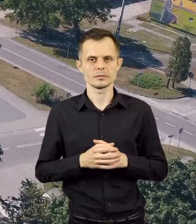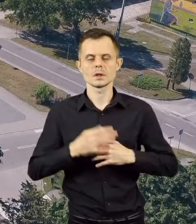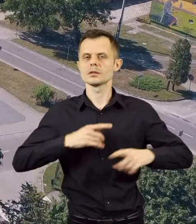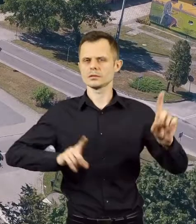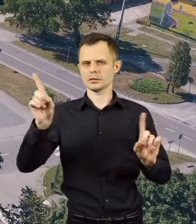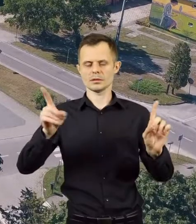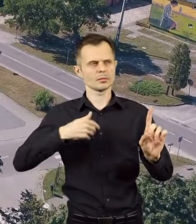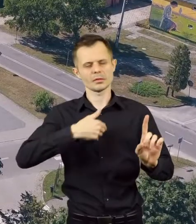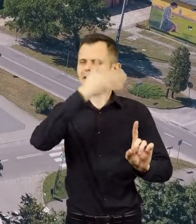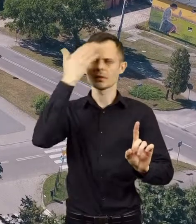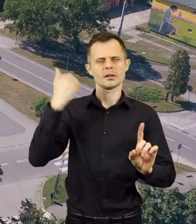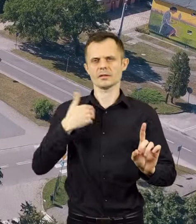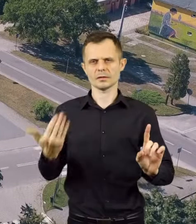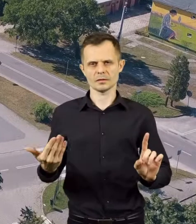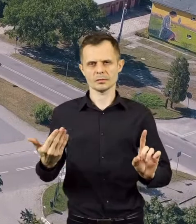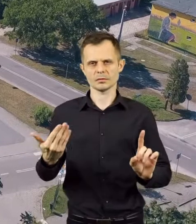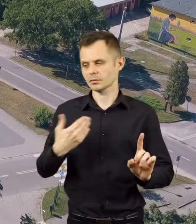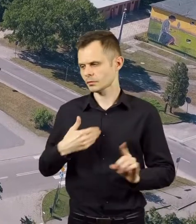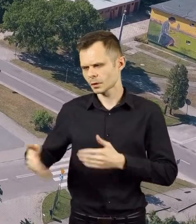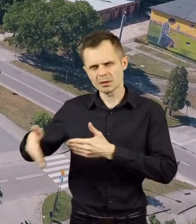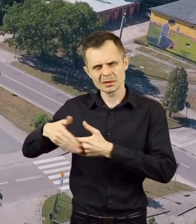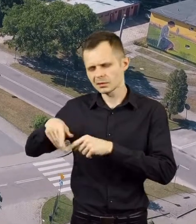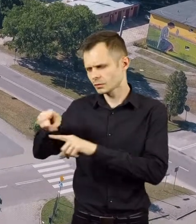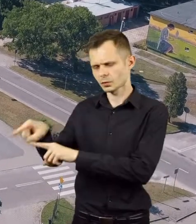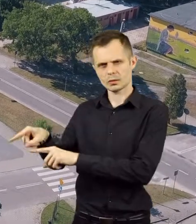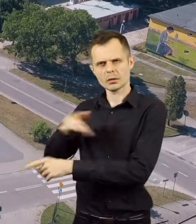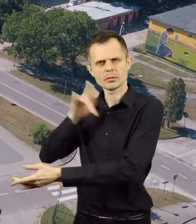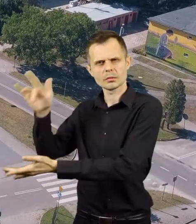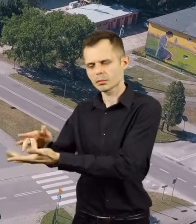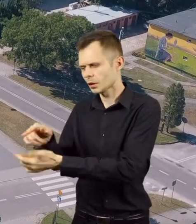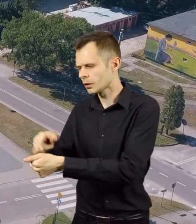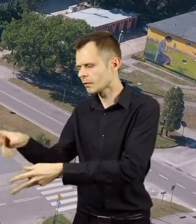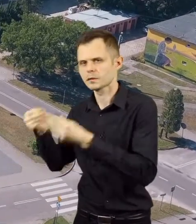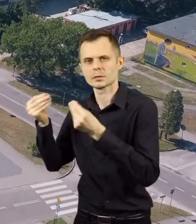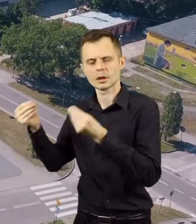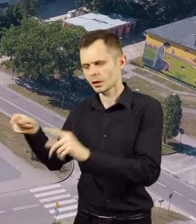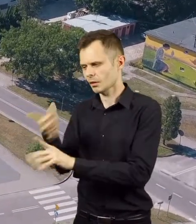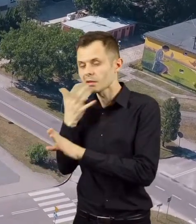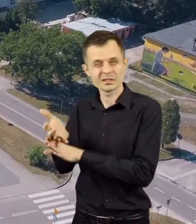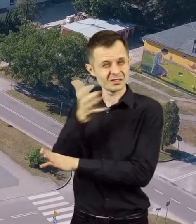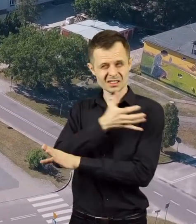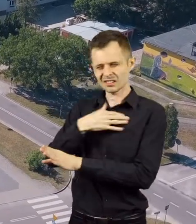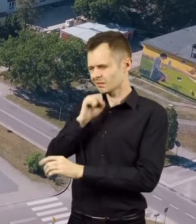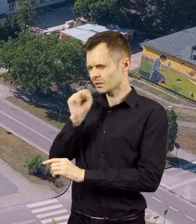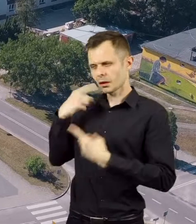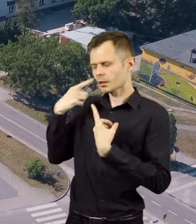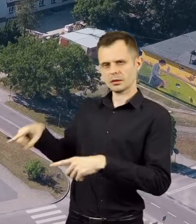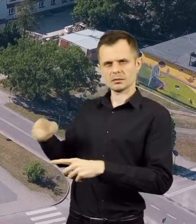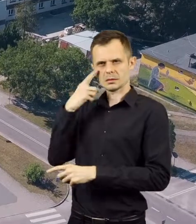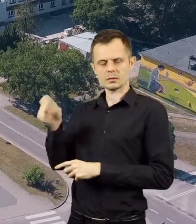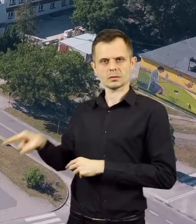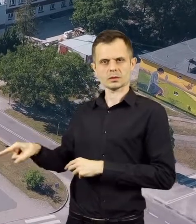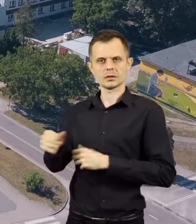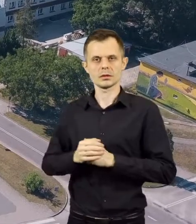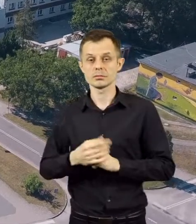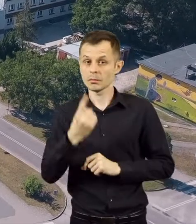Czasami nie zdajemy sobie zupełnie sprawy z tego, że tuż obok nas są magiczne miejsca, których wcześniej prawie na